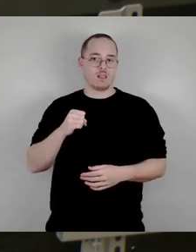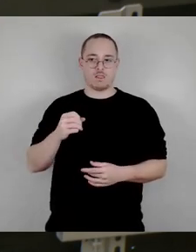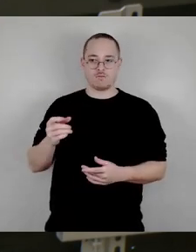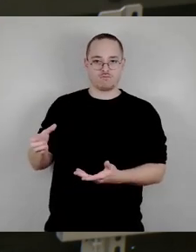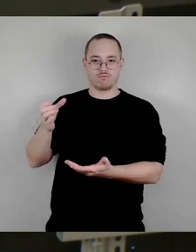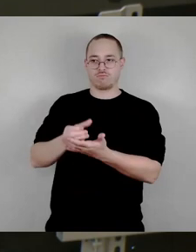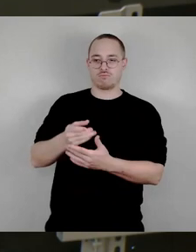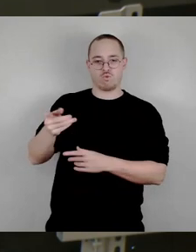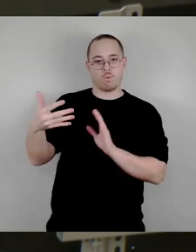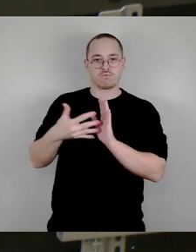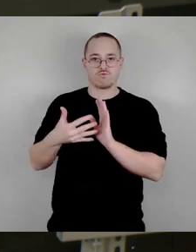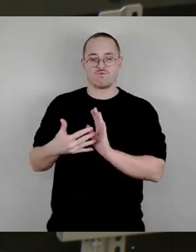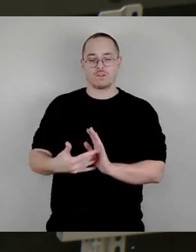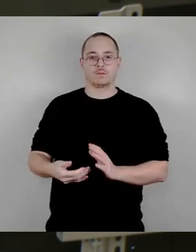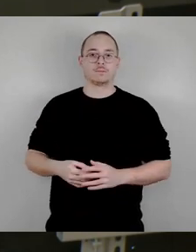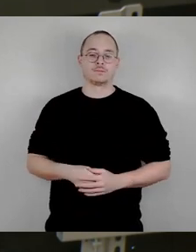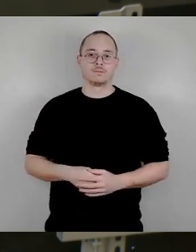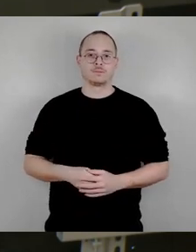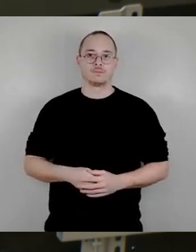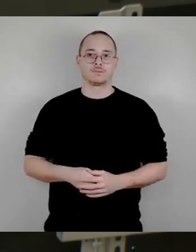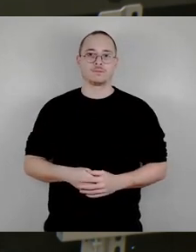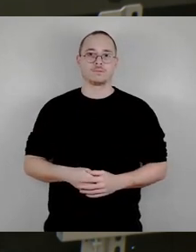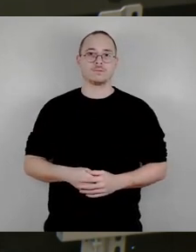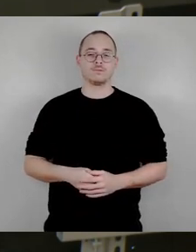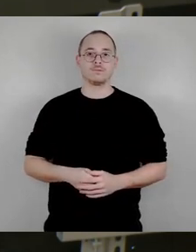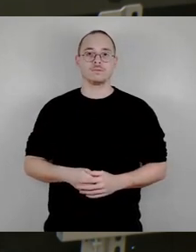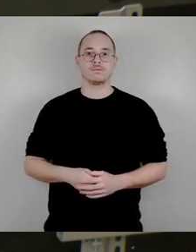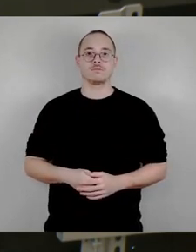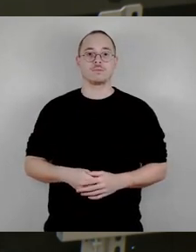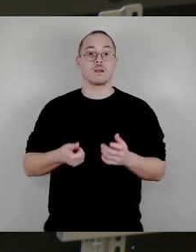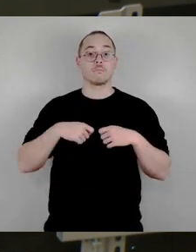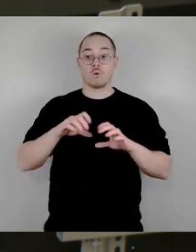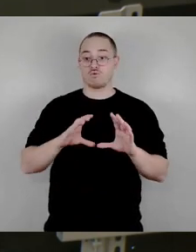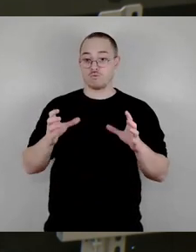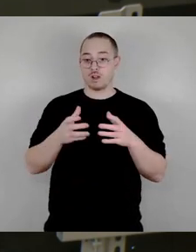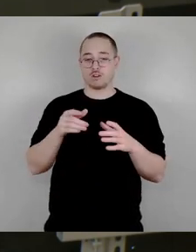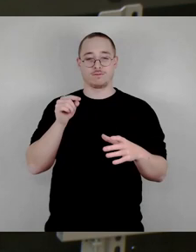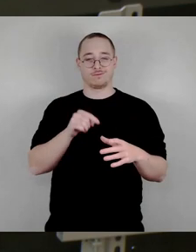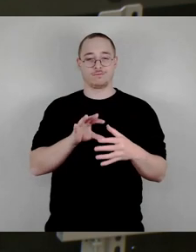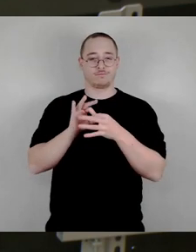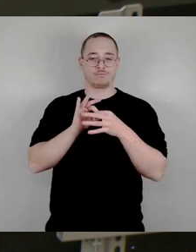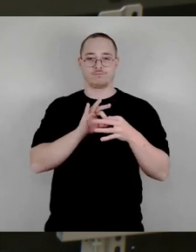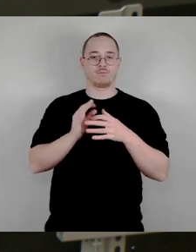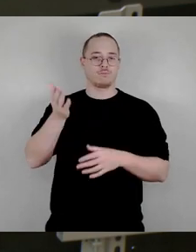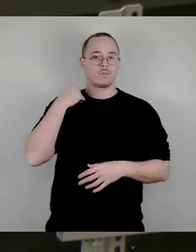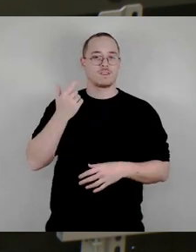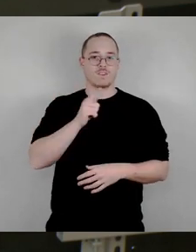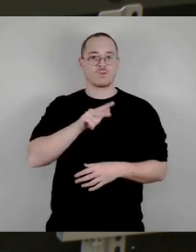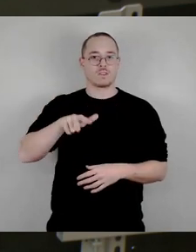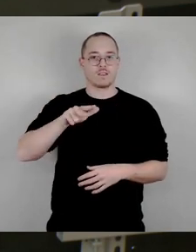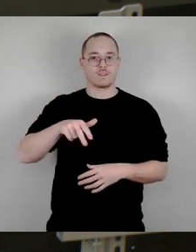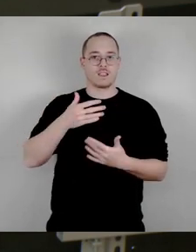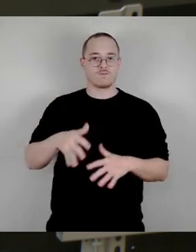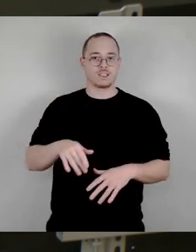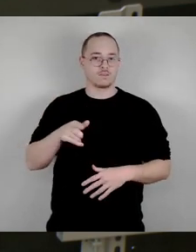Baugemeinschaften, es gibt einen Beschluss von Ihnen seit 2013, Sie sind im Wohnkonzept erfasst, aber es gibt keine